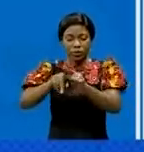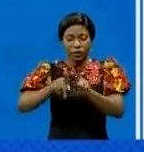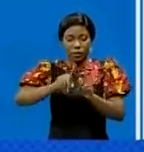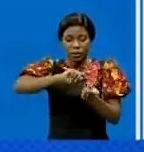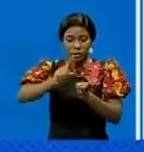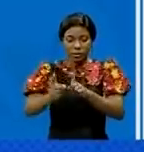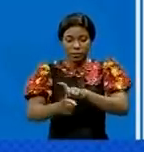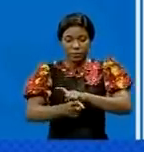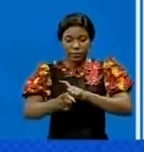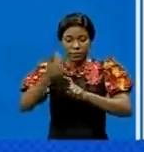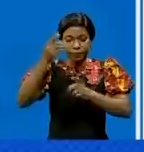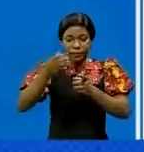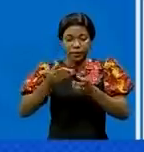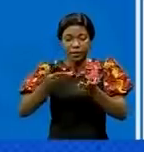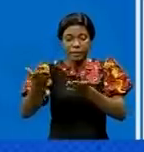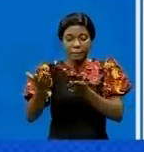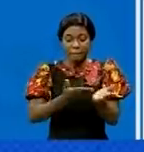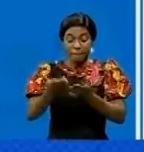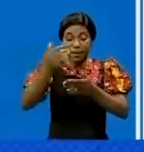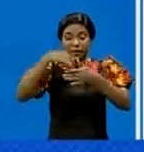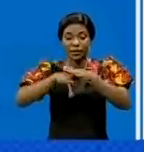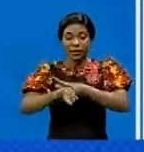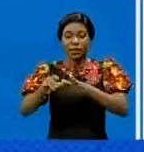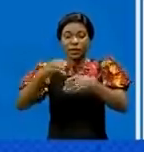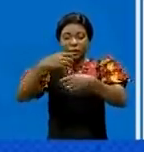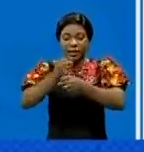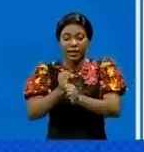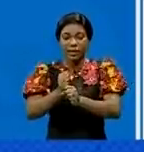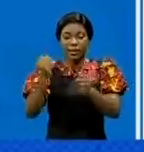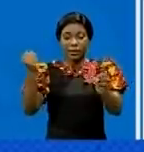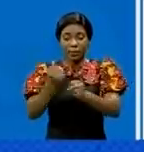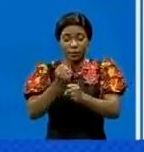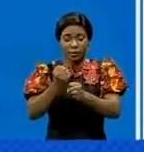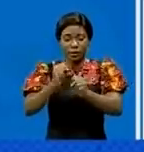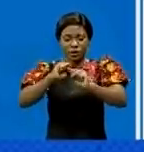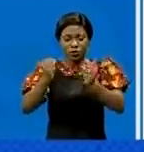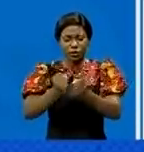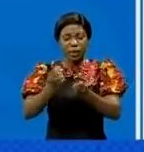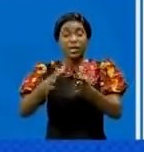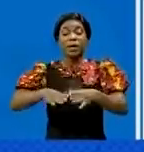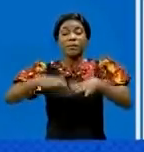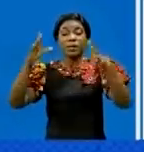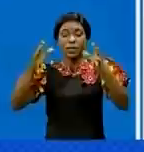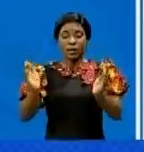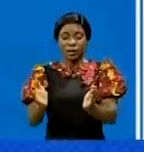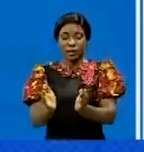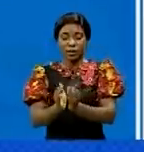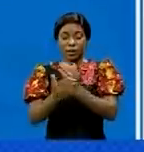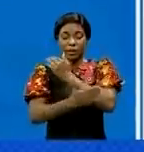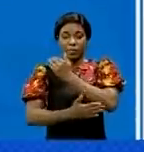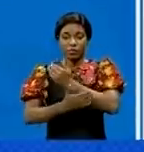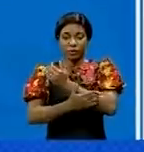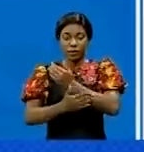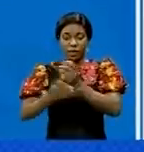l'offre intérieure, créer plus d'emplois, accroître le revenu national, réduire la pauvreté,